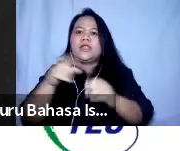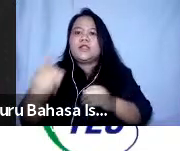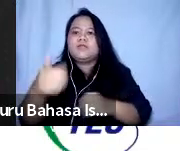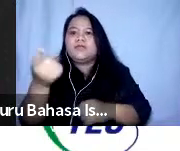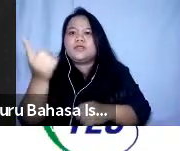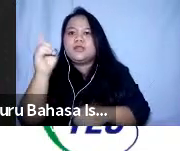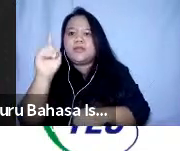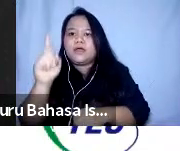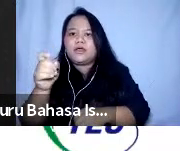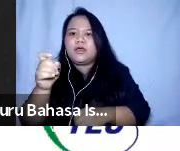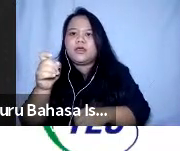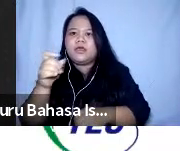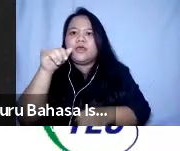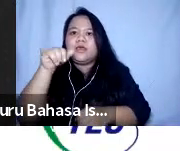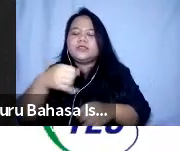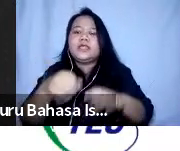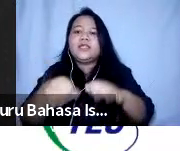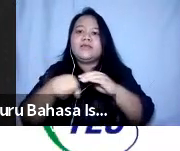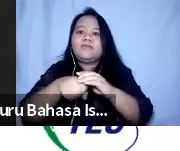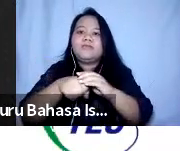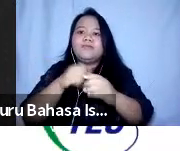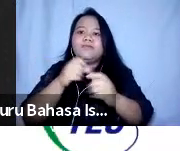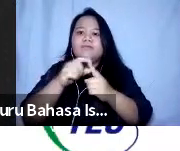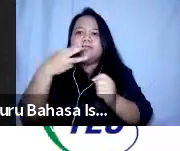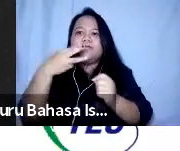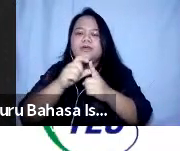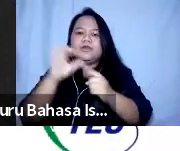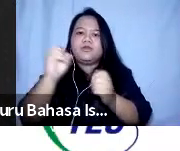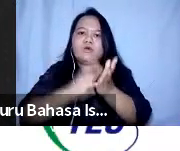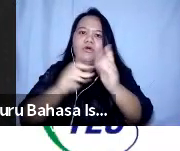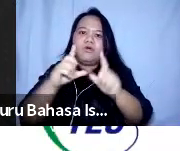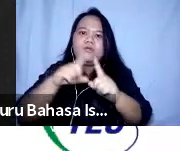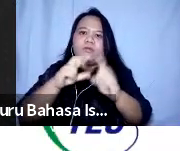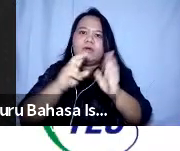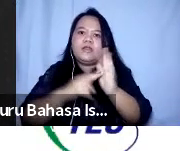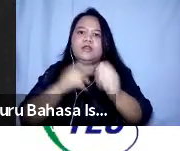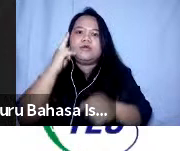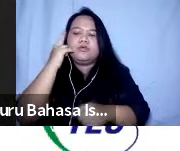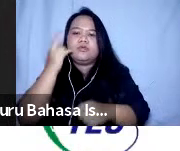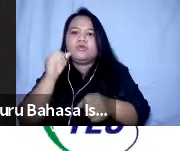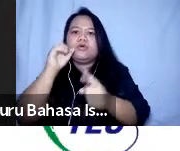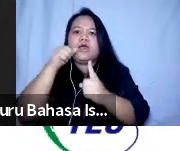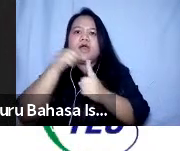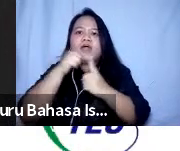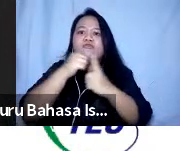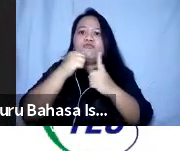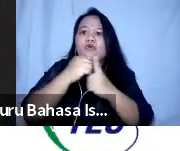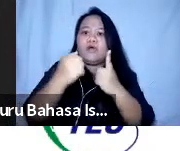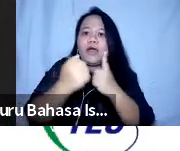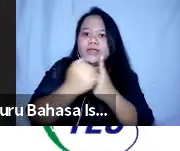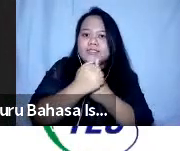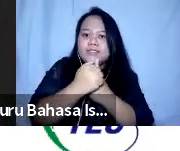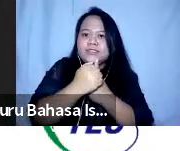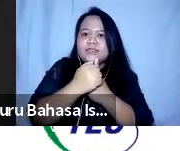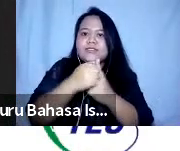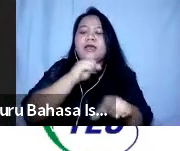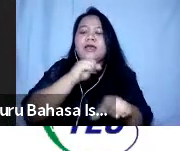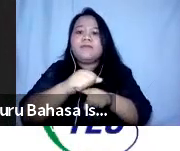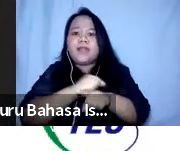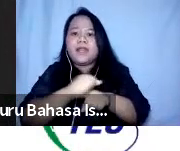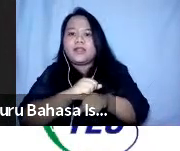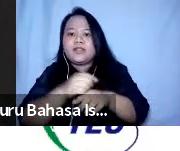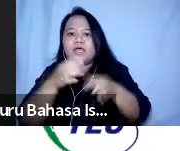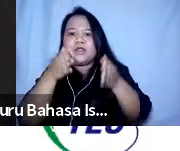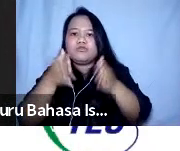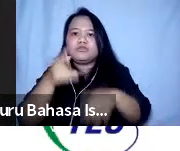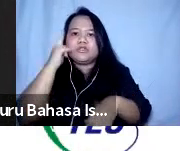untuk program dan juga sebagai sumber untuk advokasi pelatihan dan advokasi khususnya untuk mempengaruhi